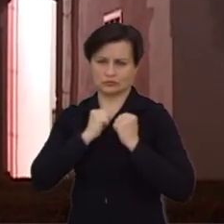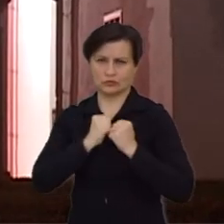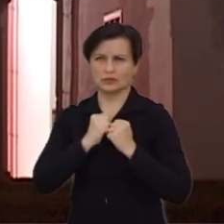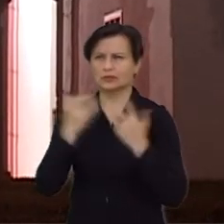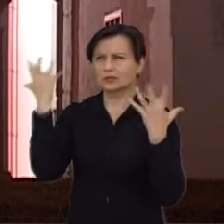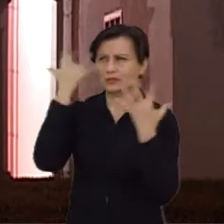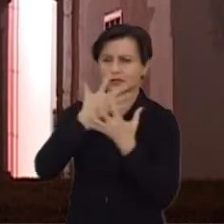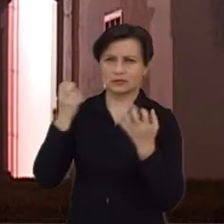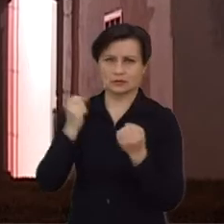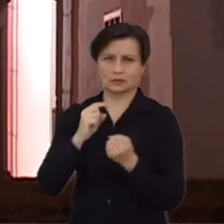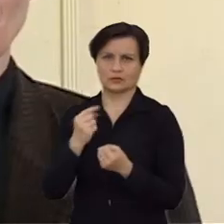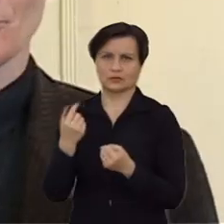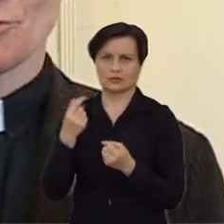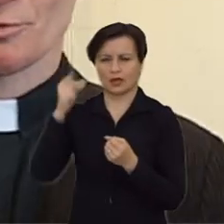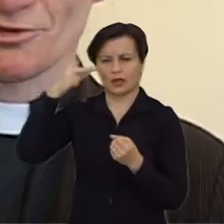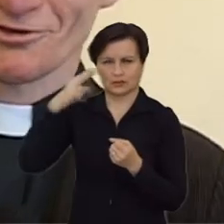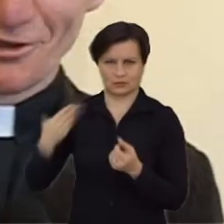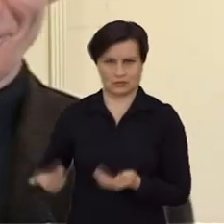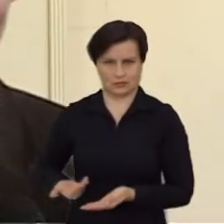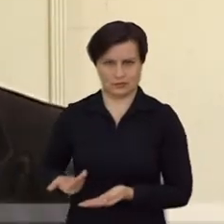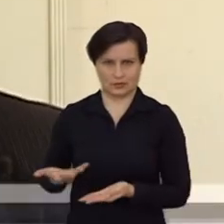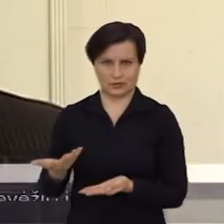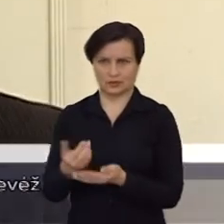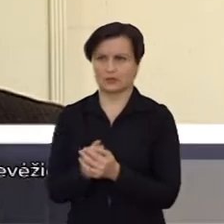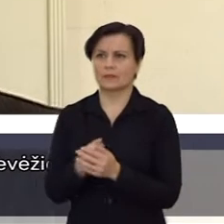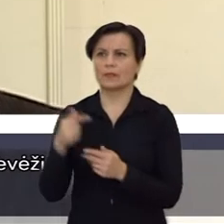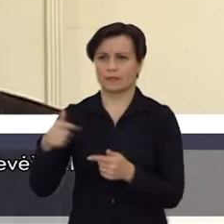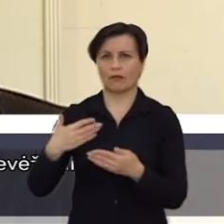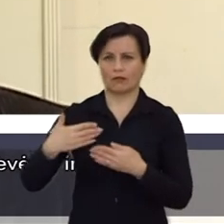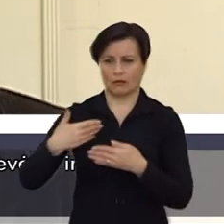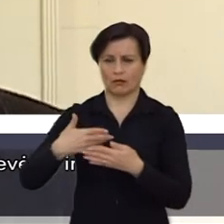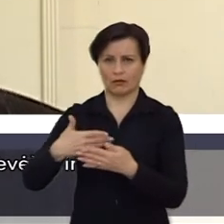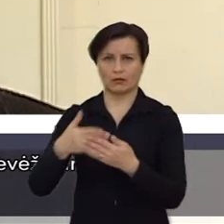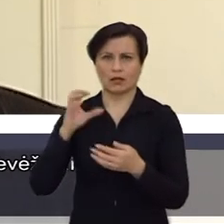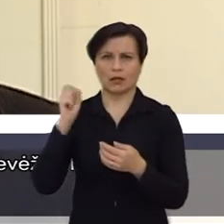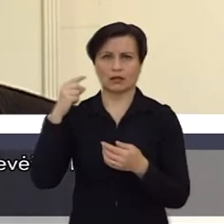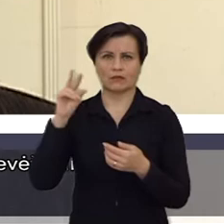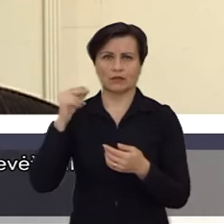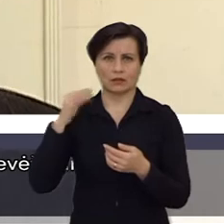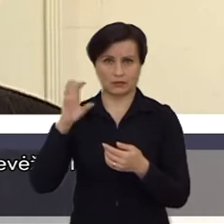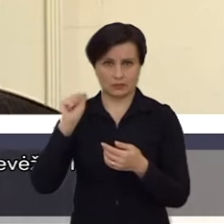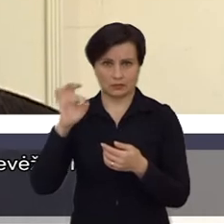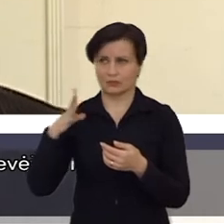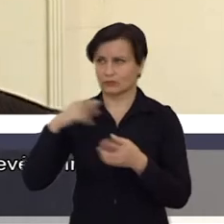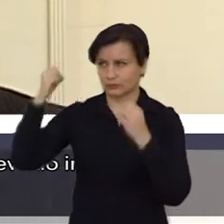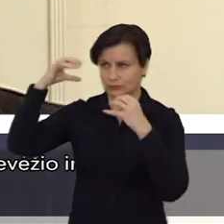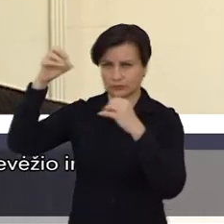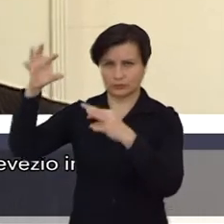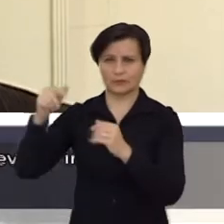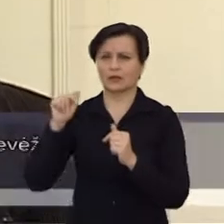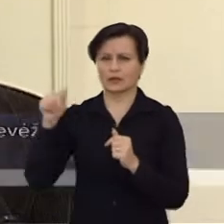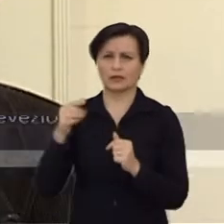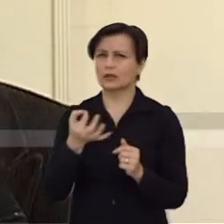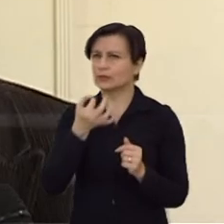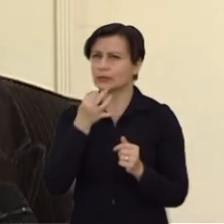juodžiausią gyvenimo akimirką. Dabar mūsų bažnytėlė labai gražiai apšviesta. Ar tie, kai lėdus, adventų pradžioje kaip tik apšvietimas